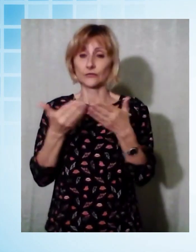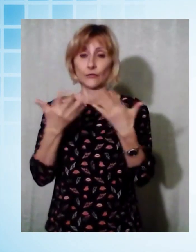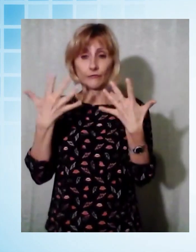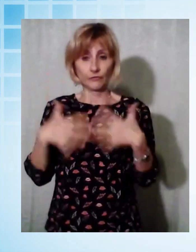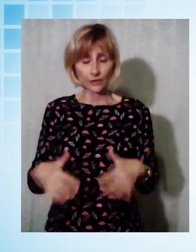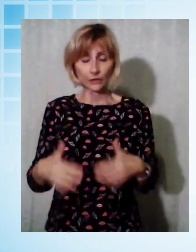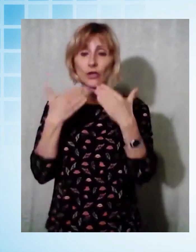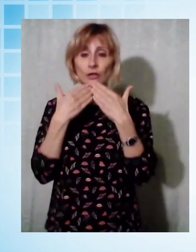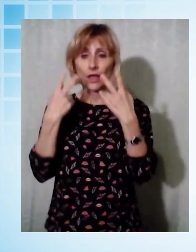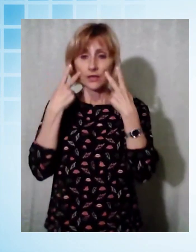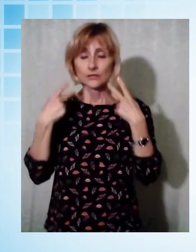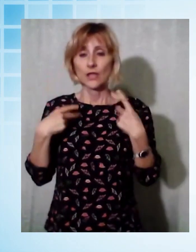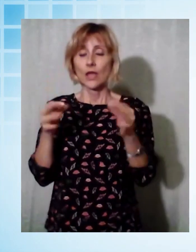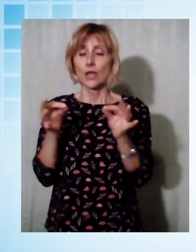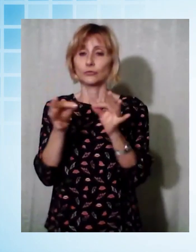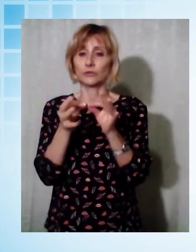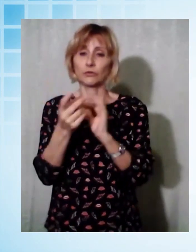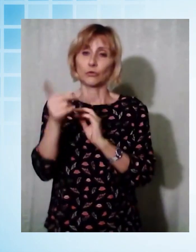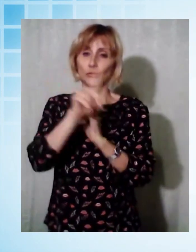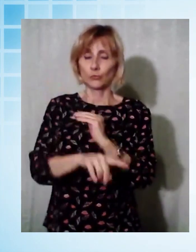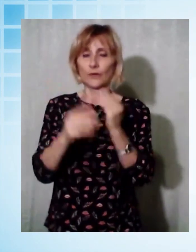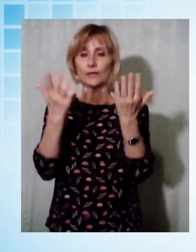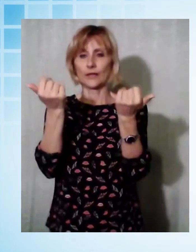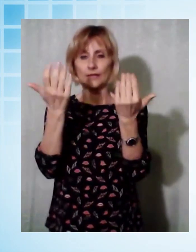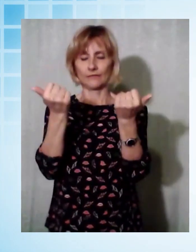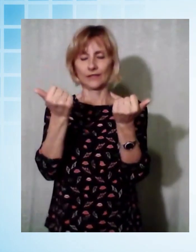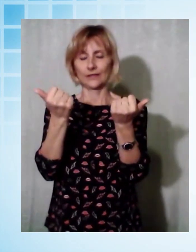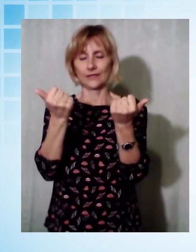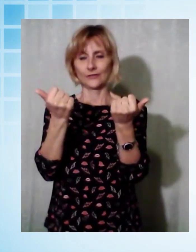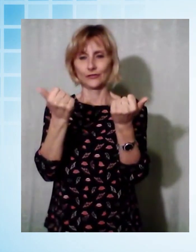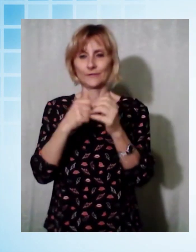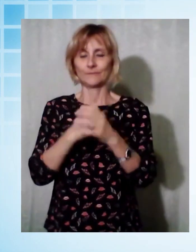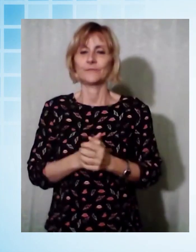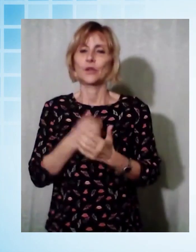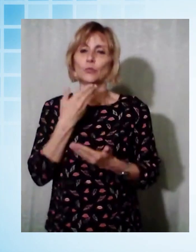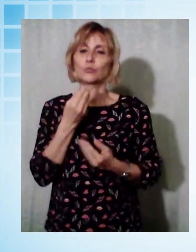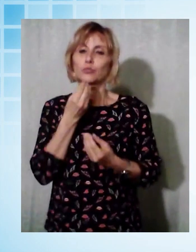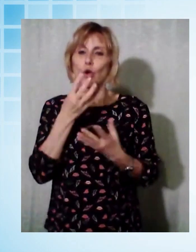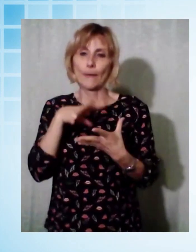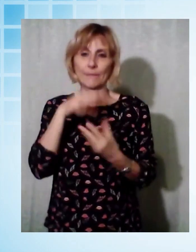pubblicitario e poi ci rivediamo subito dopo con la nostra pagina sportiva. Tra poco.